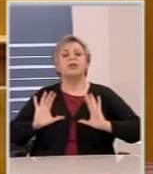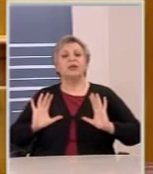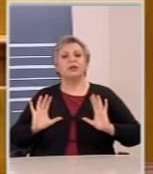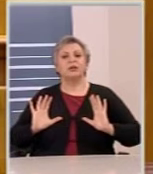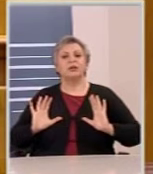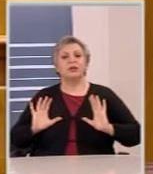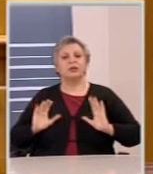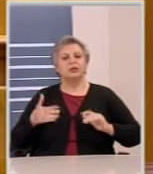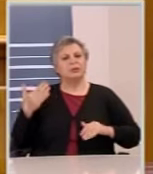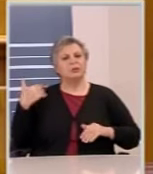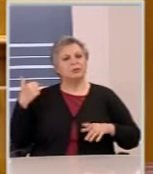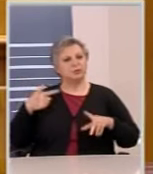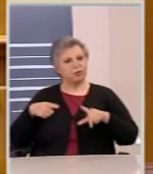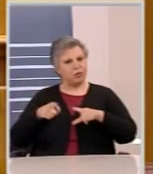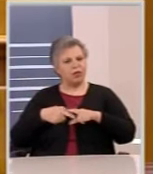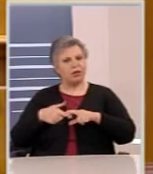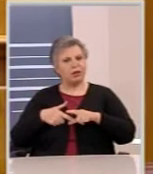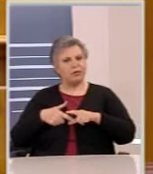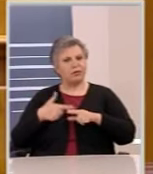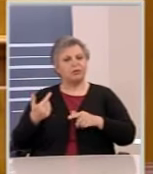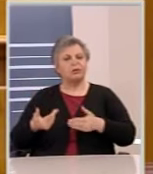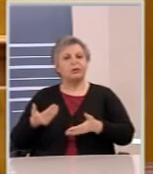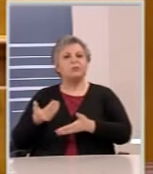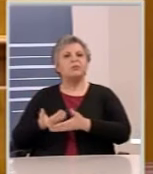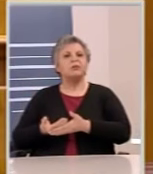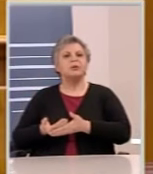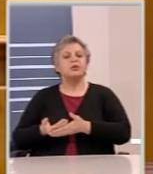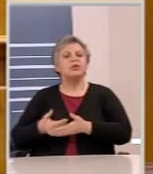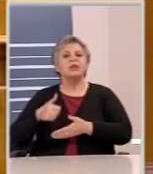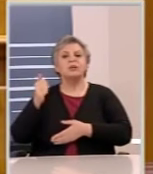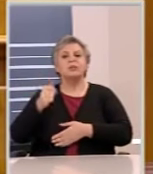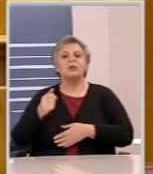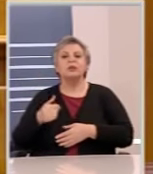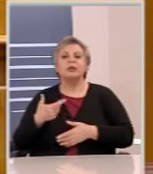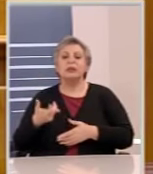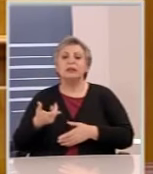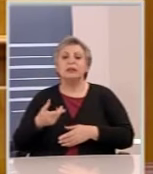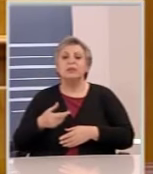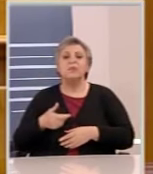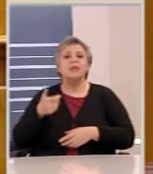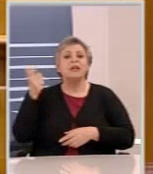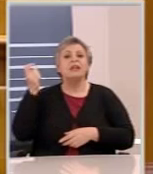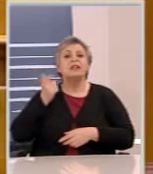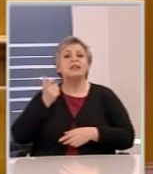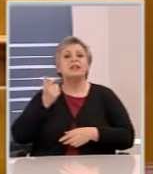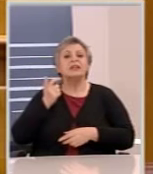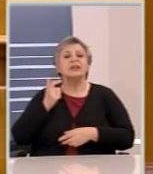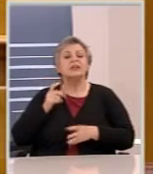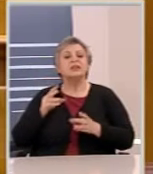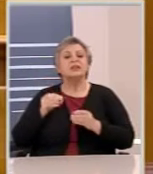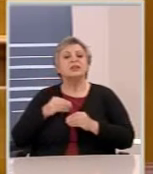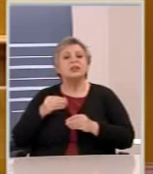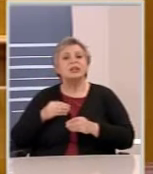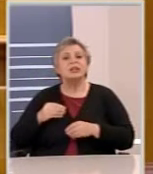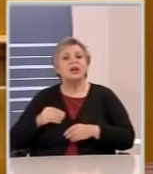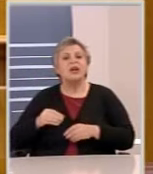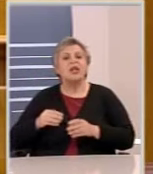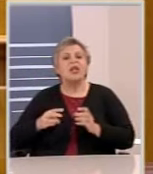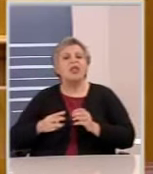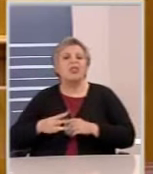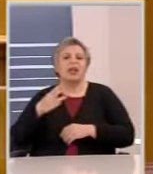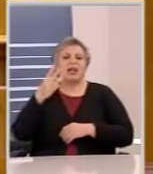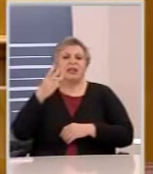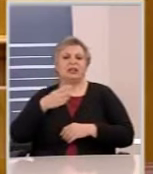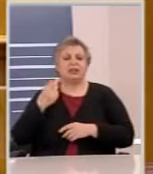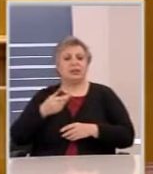όταν φέραμε τη 13η σύνταξη σε ένα εκατομμύριο 600.000 συνταξίγους εφάπαξ